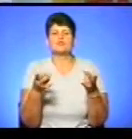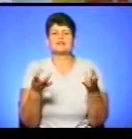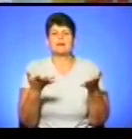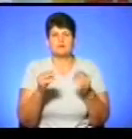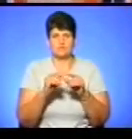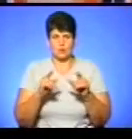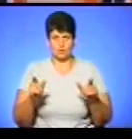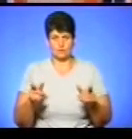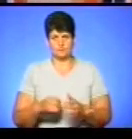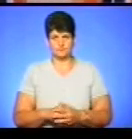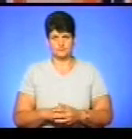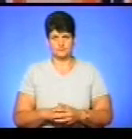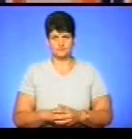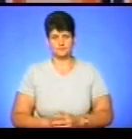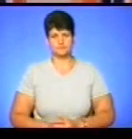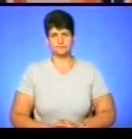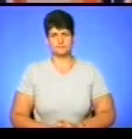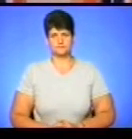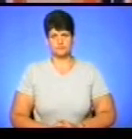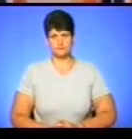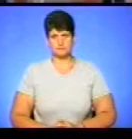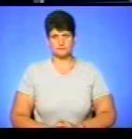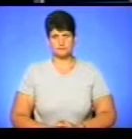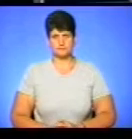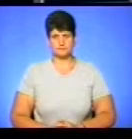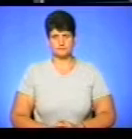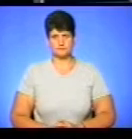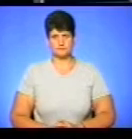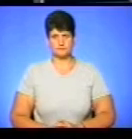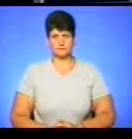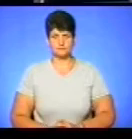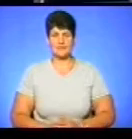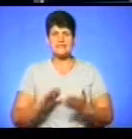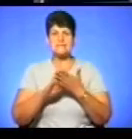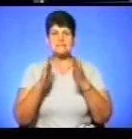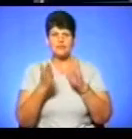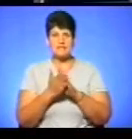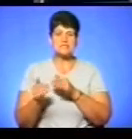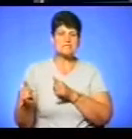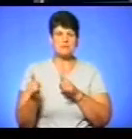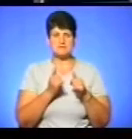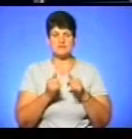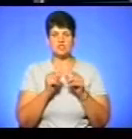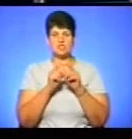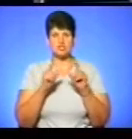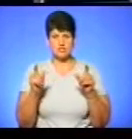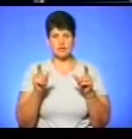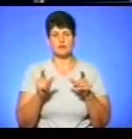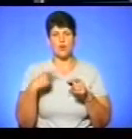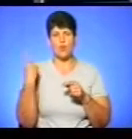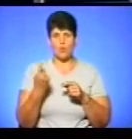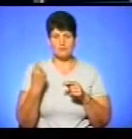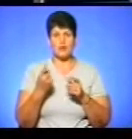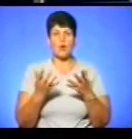школи. Анжела Шова, Юрій Багрій, Новини. Ситуацію із забезпеченням шкіл області обладнанням за